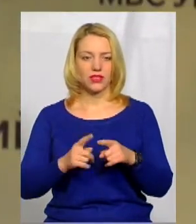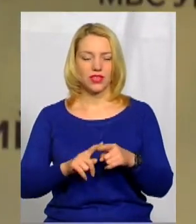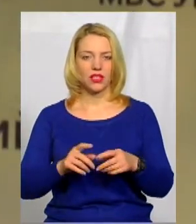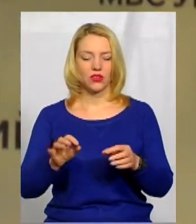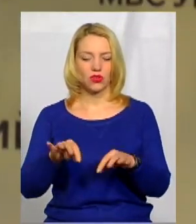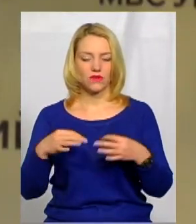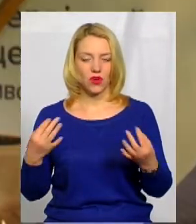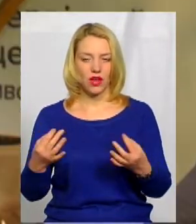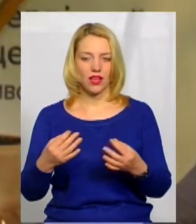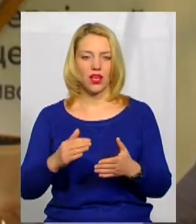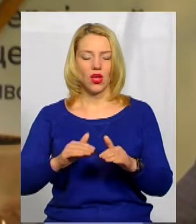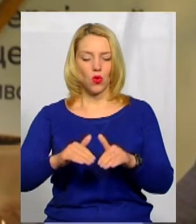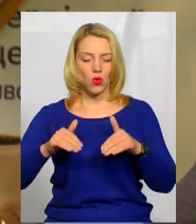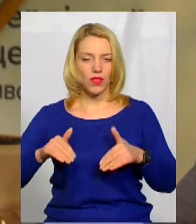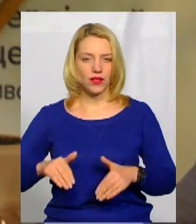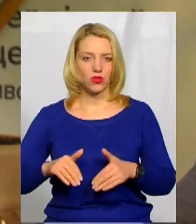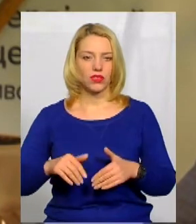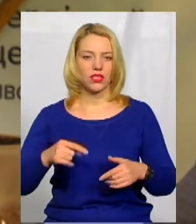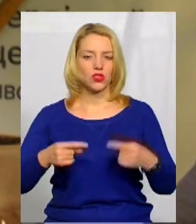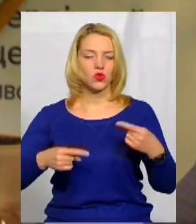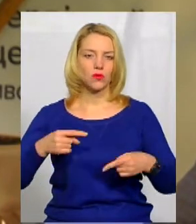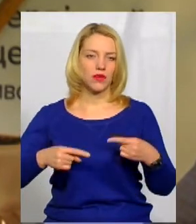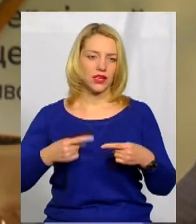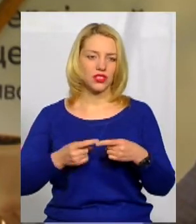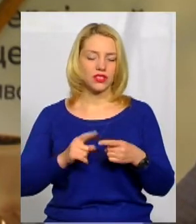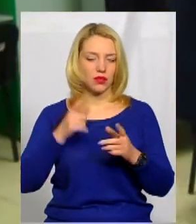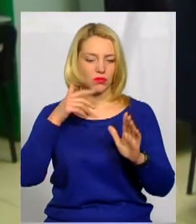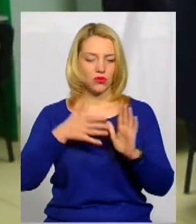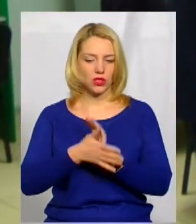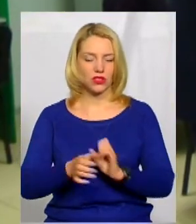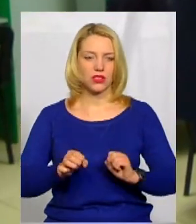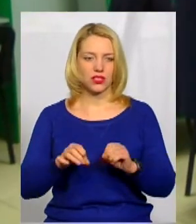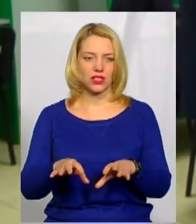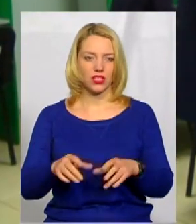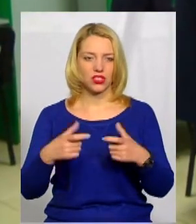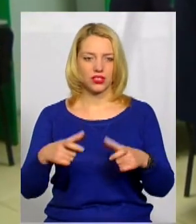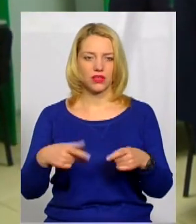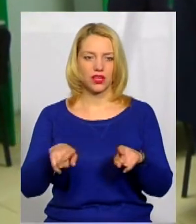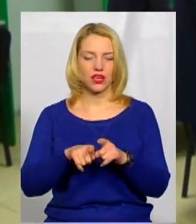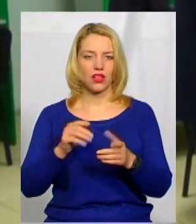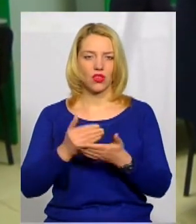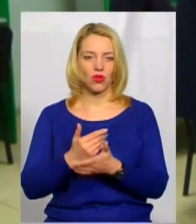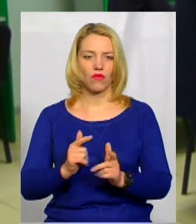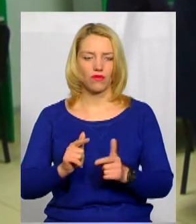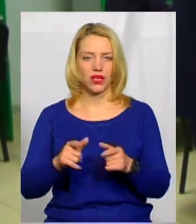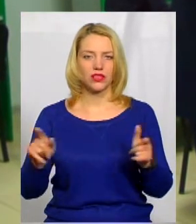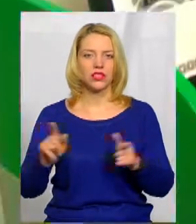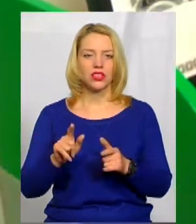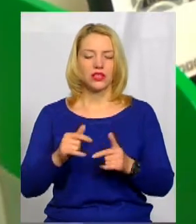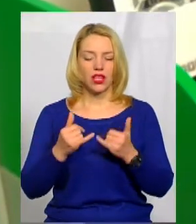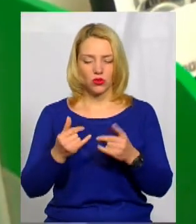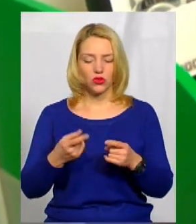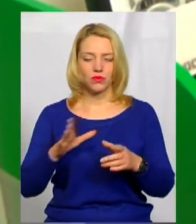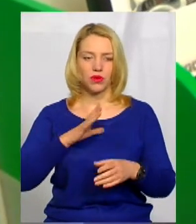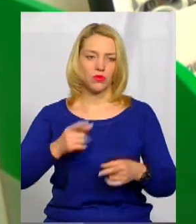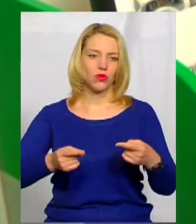уникнути суперечностей, перш за все це є прозорість здачі іспиту. Таке нововведення потрібно для того, аби не виникали суперечки між